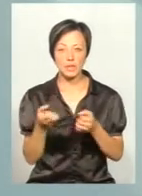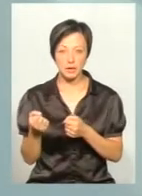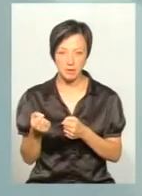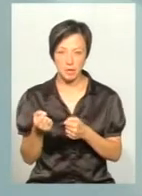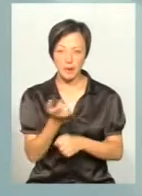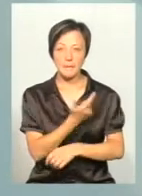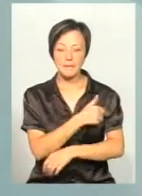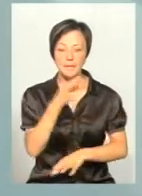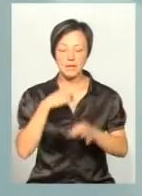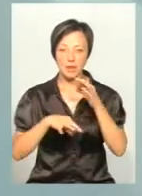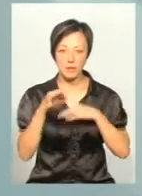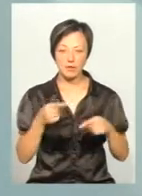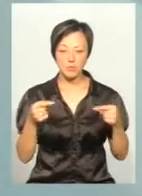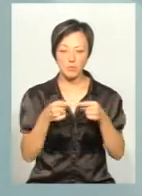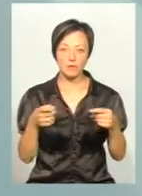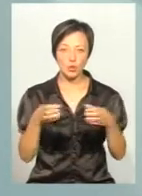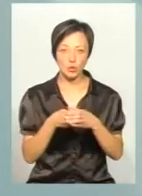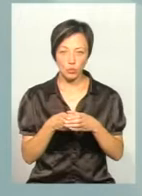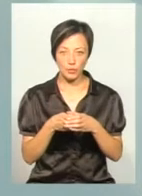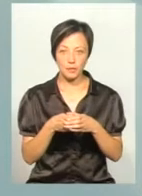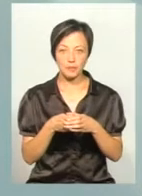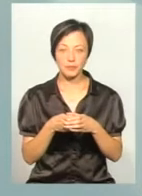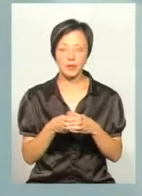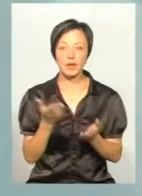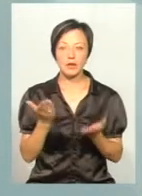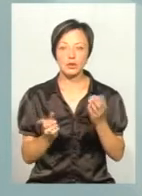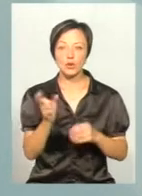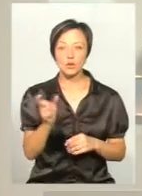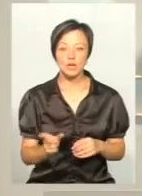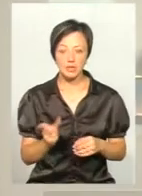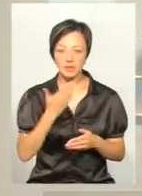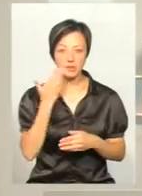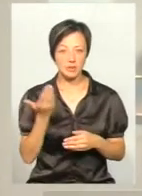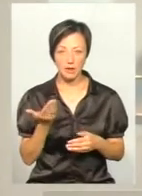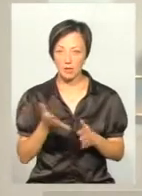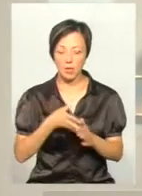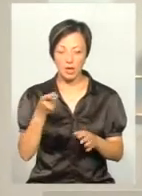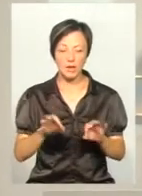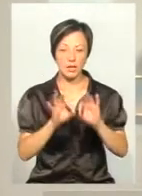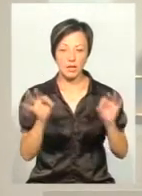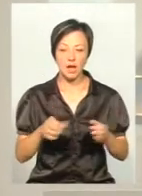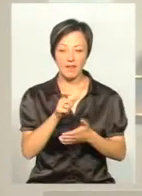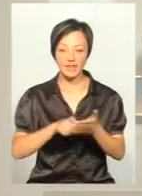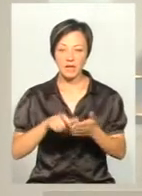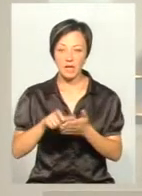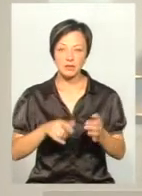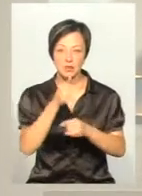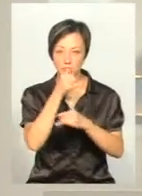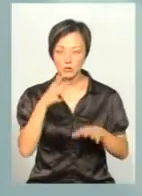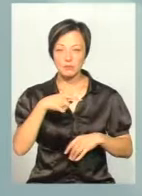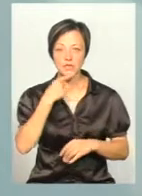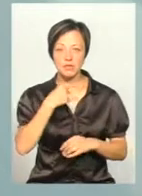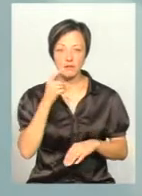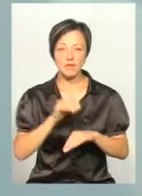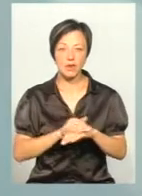медикаментів відповідної групи. Тому що, якщо людина не відчиталася, не подала ніяких квитанцій, то ми не можемо стверджувати